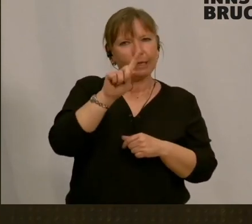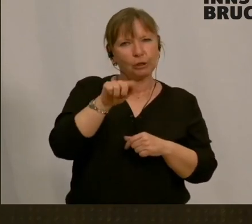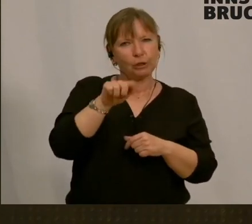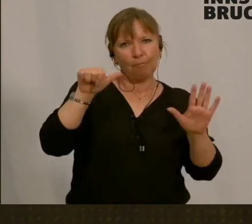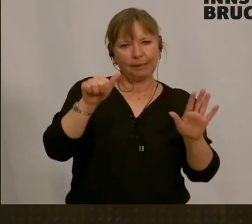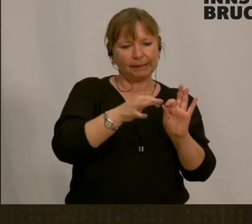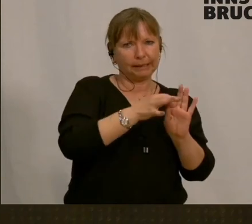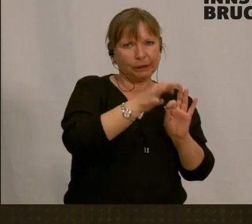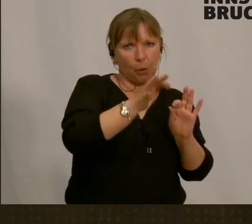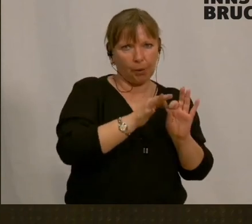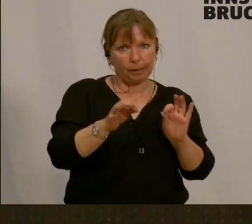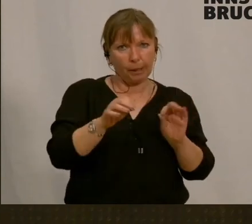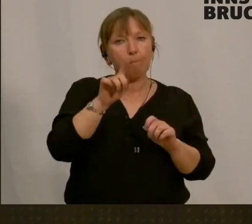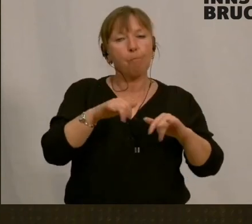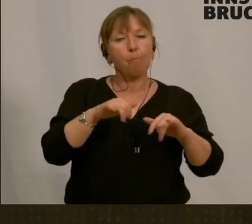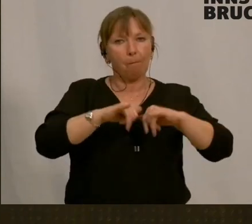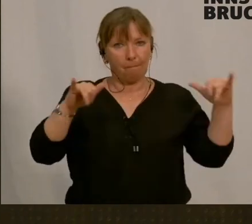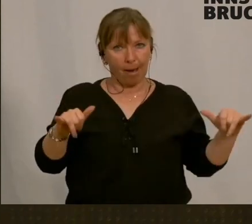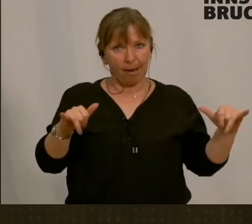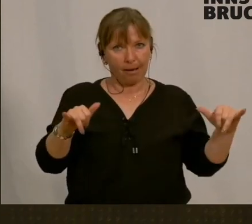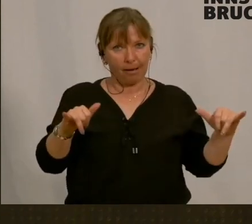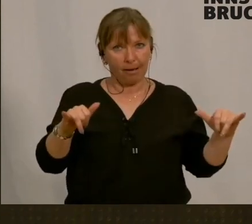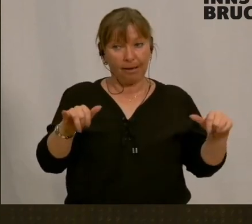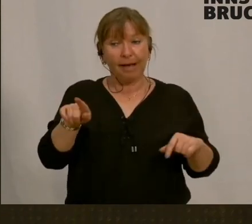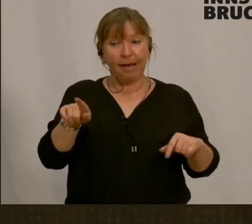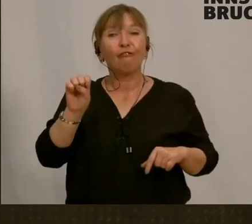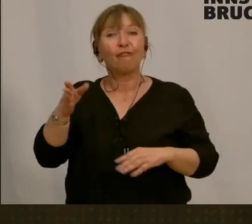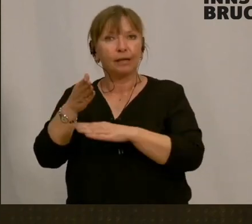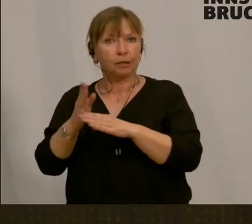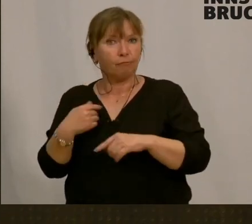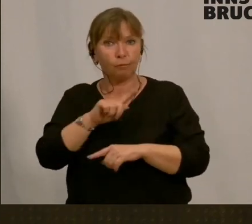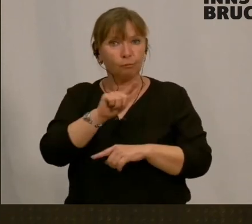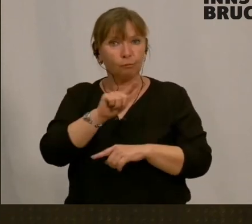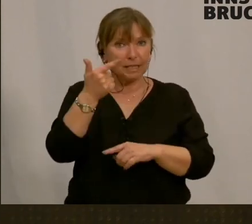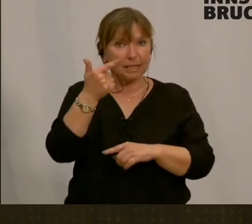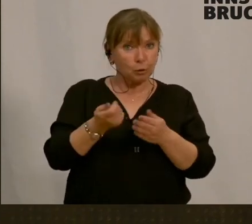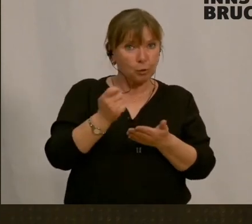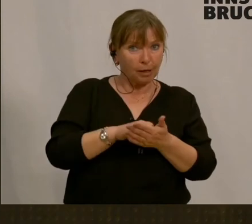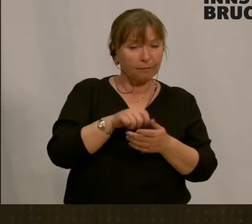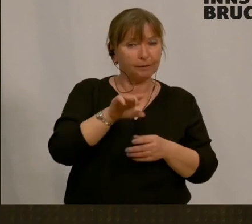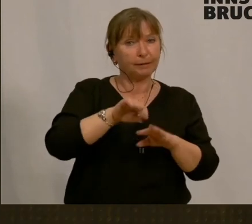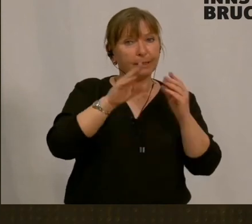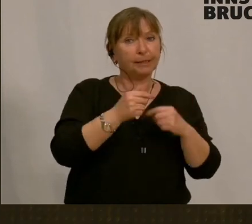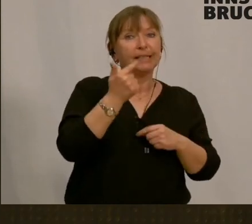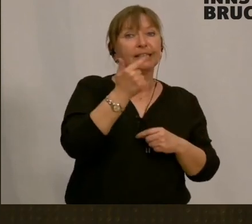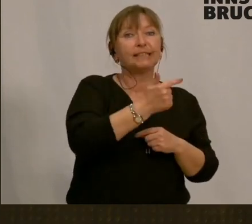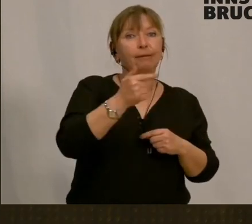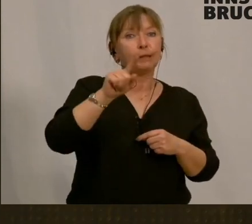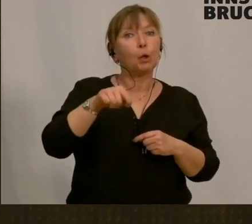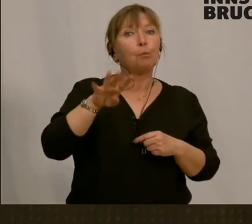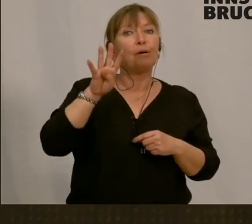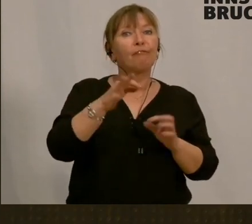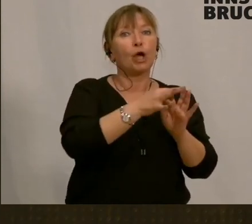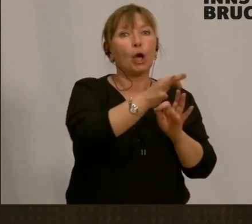pro Bank, 14 Stück. Wir haben ja leider zwei gekauft. 2 mal 2. 14 Stück sind 22,4 Quadratmeter.